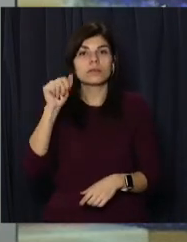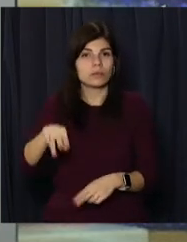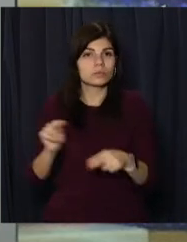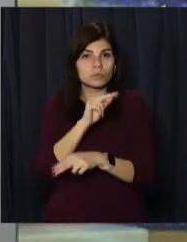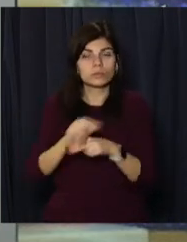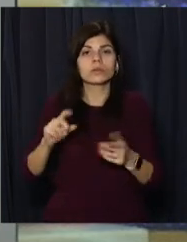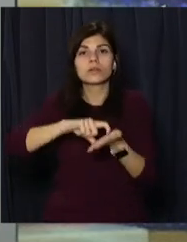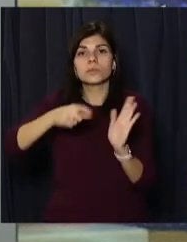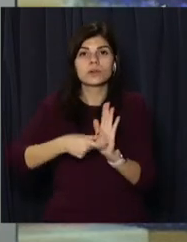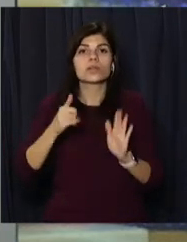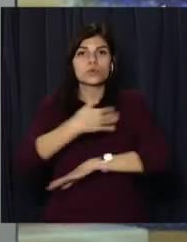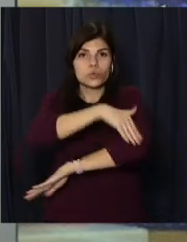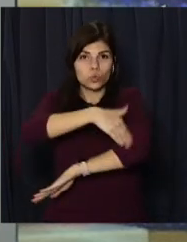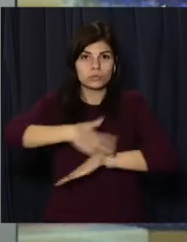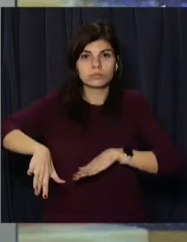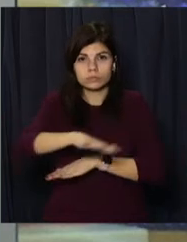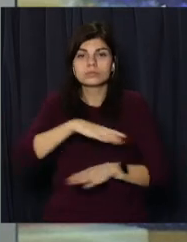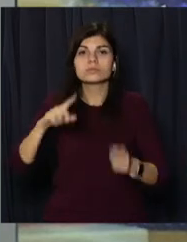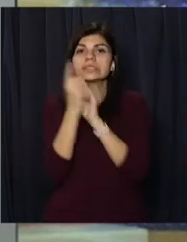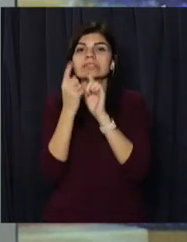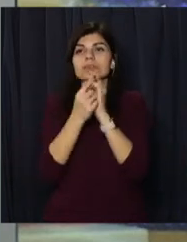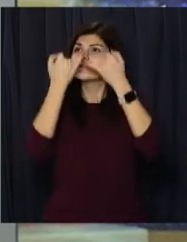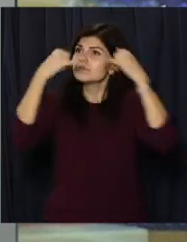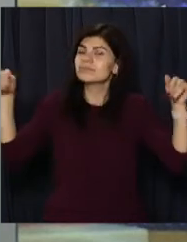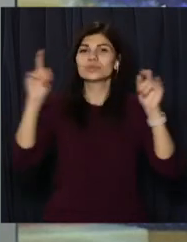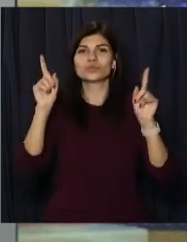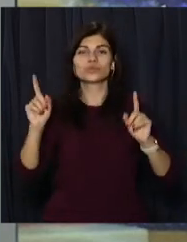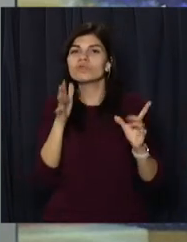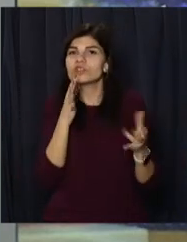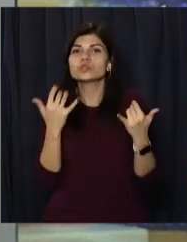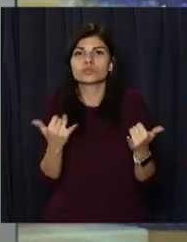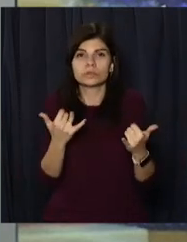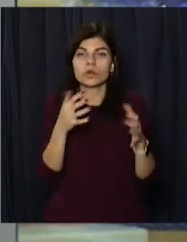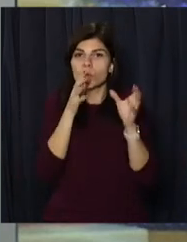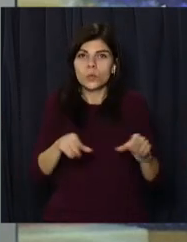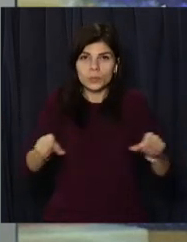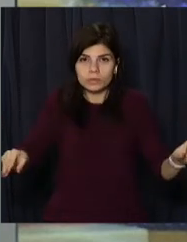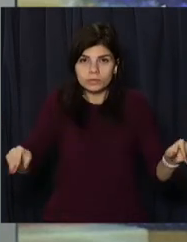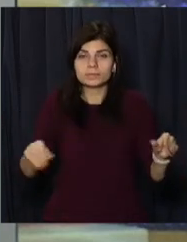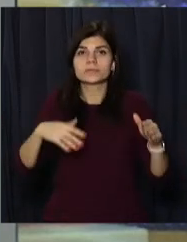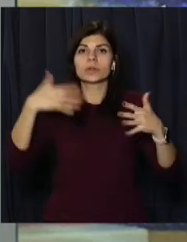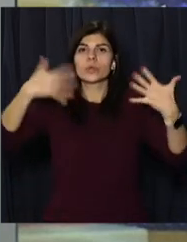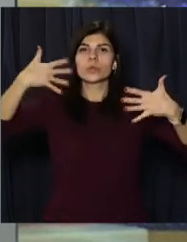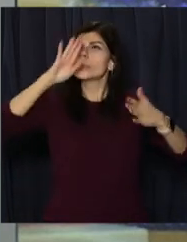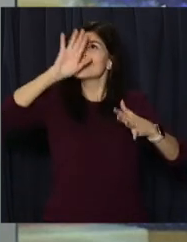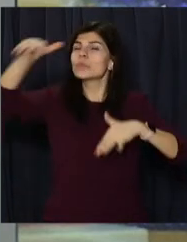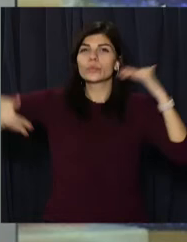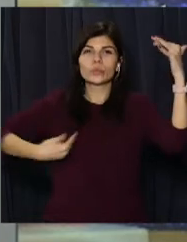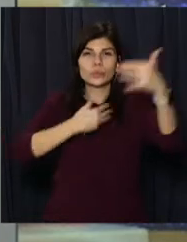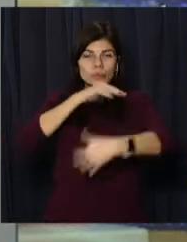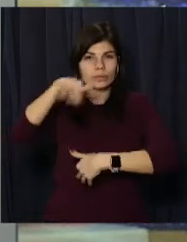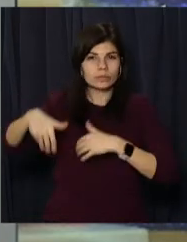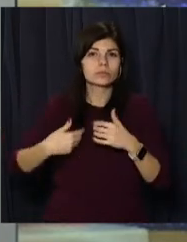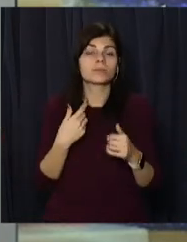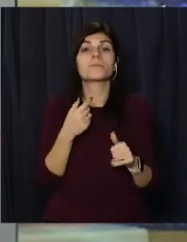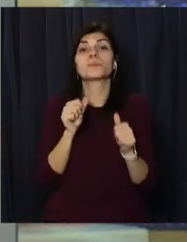відремонтували кабінети і коридори, замінили комунікації та облаштували сучасні системи опалення, вентиляції та кондиціонування.